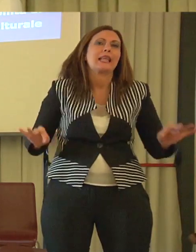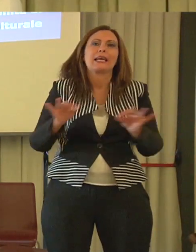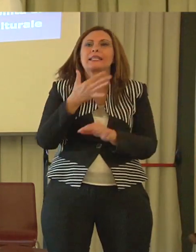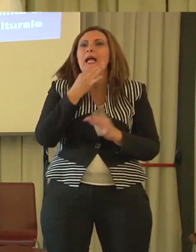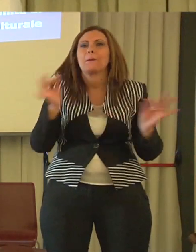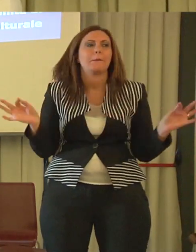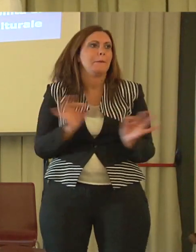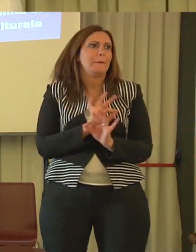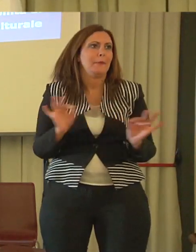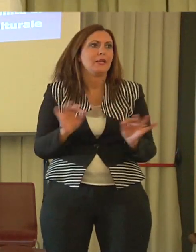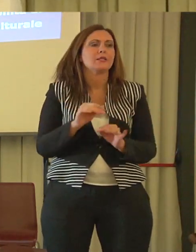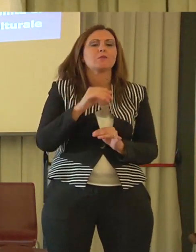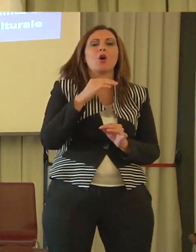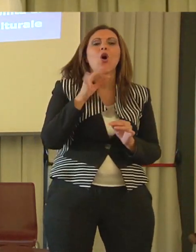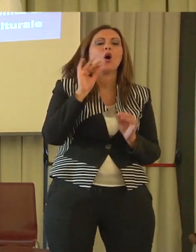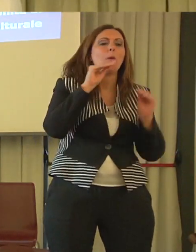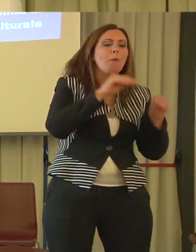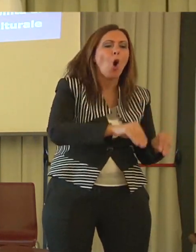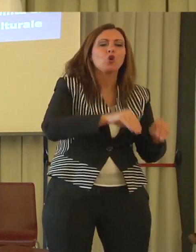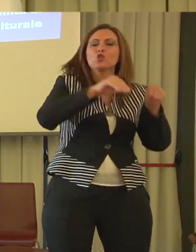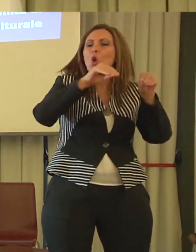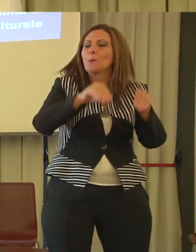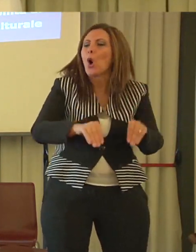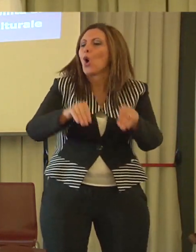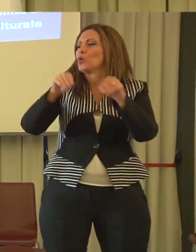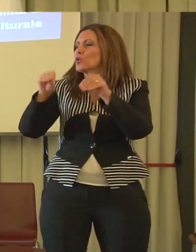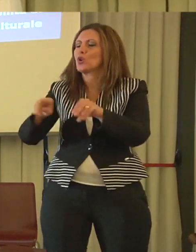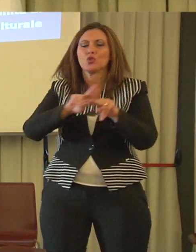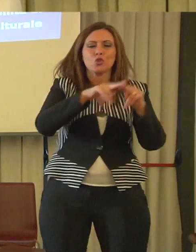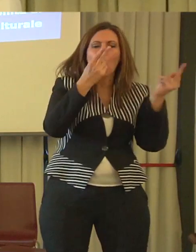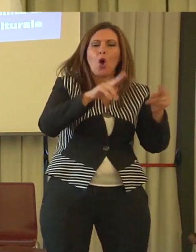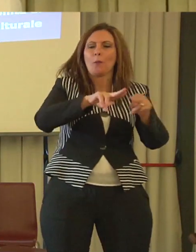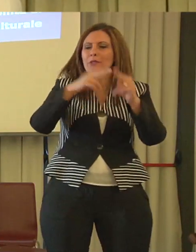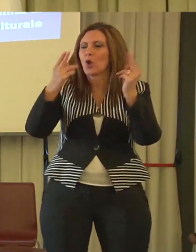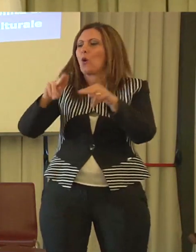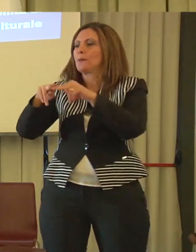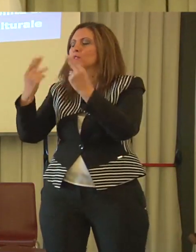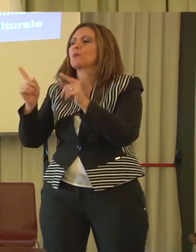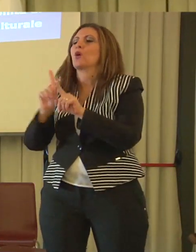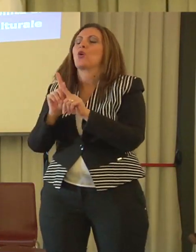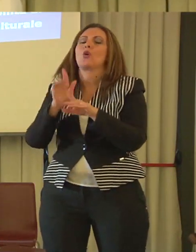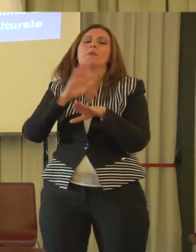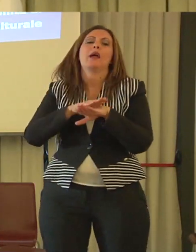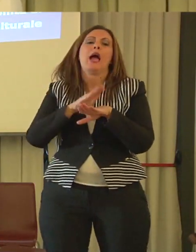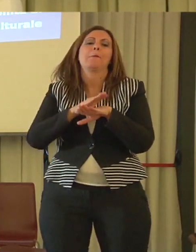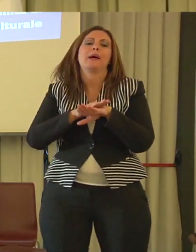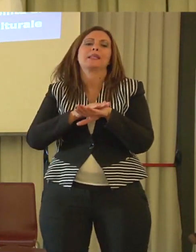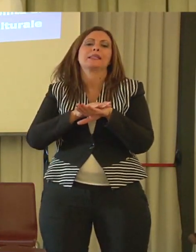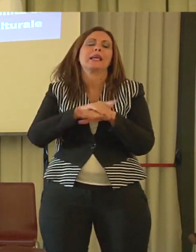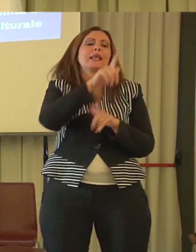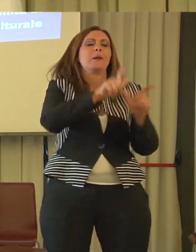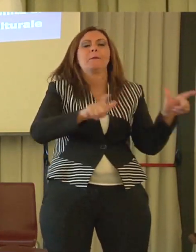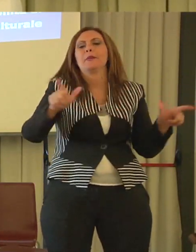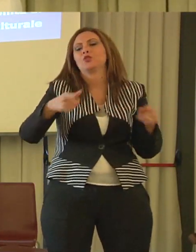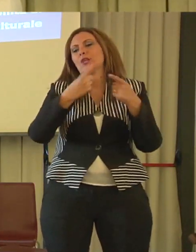va, ogni posto che si scopre sembra appartenere a popolazioni diverse, no? Siamo popolazioni che ci siamo ben